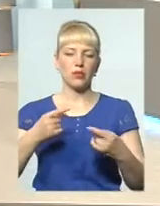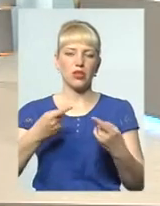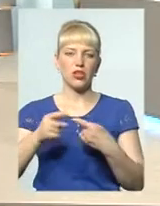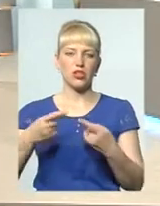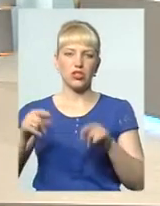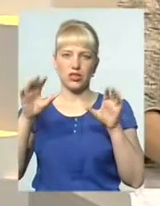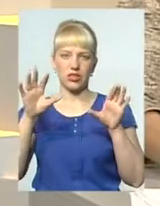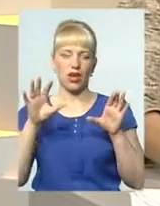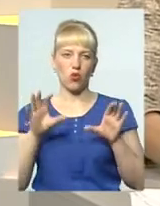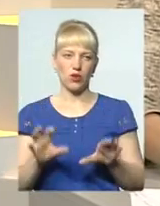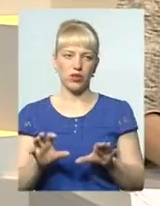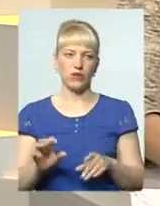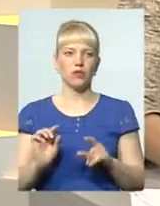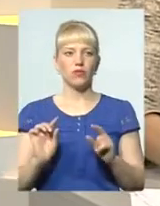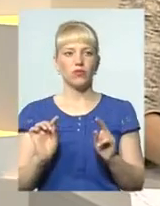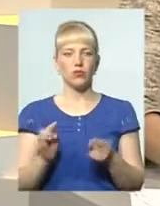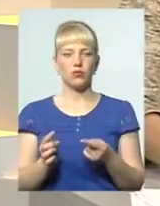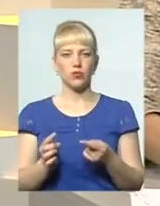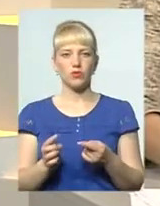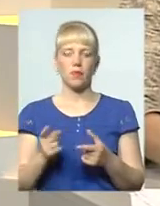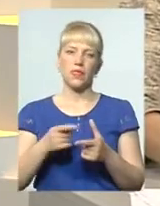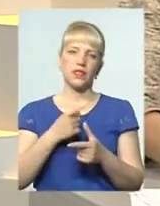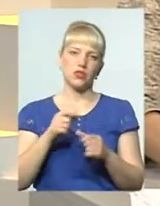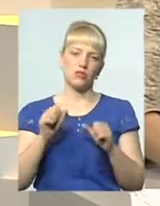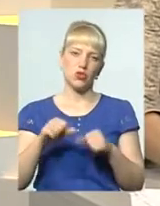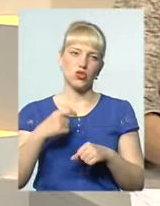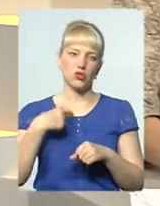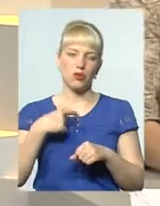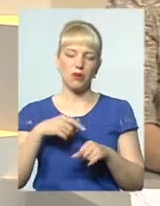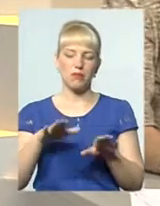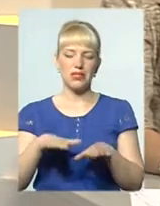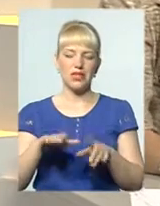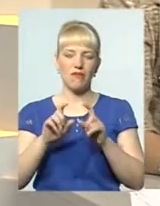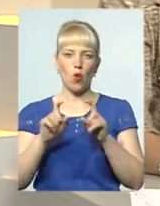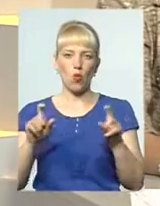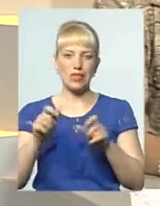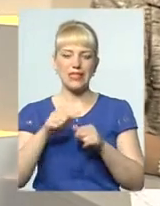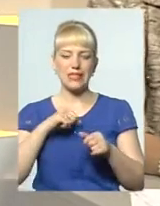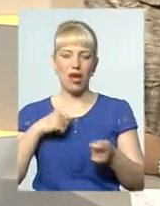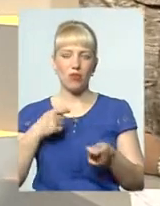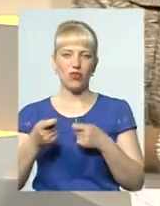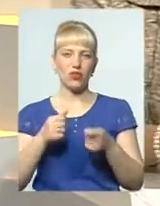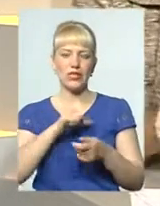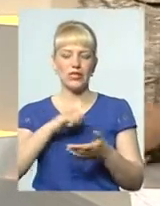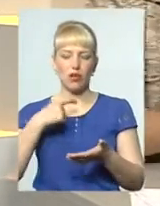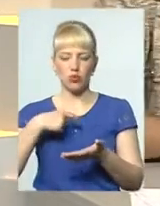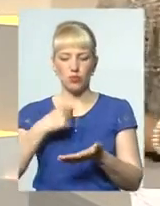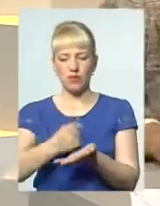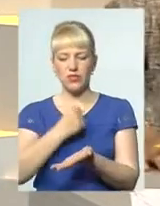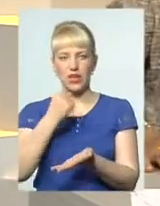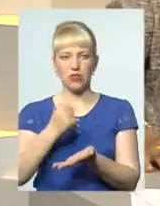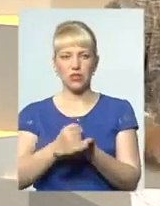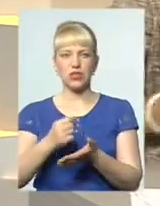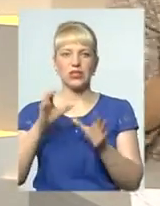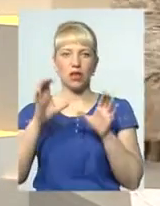законів. Тому, і чи може собі місцевий орган самоврядування сам собі ухвалити закон? У мене, наприклад, є